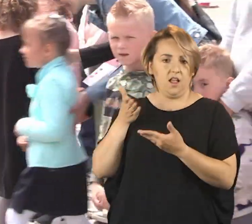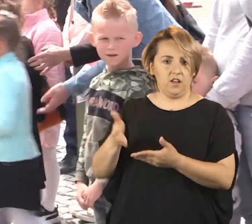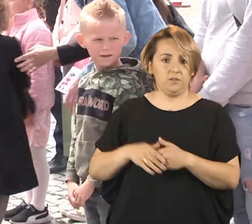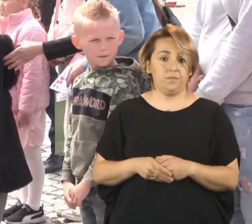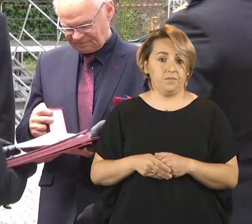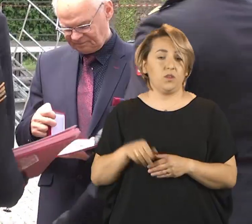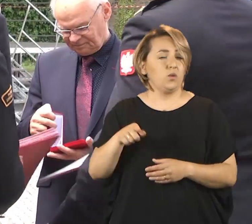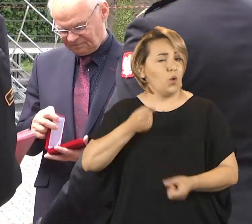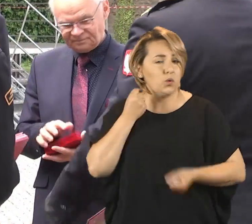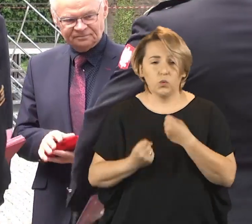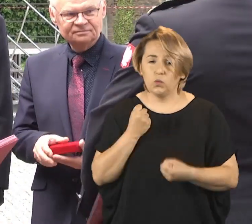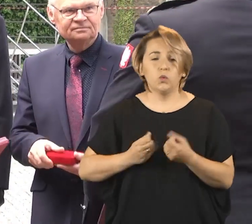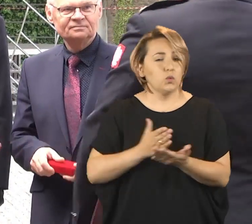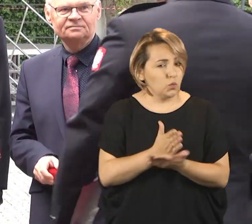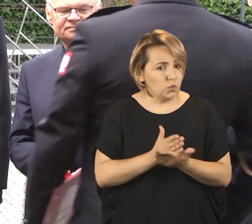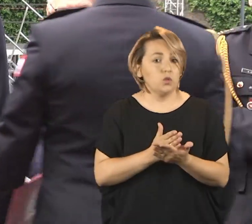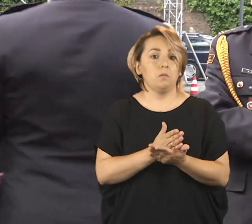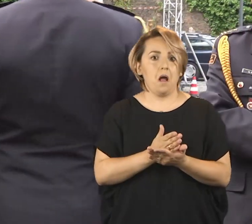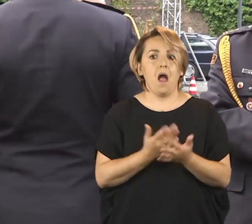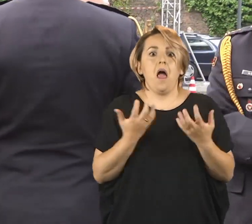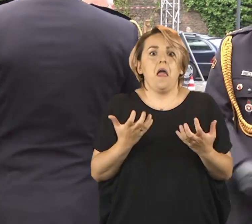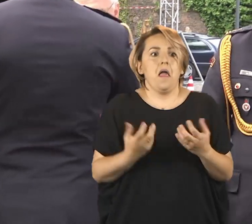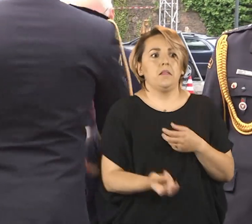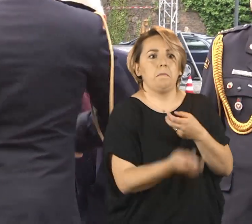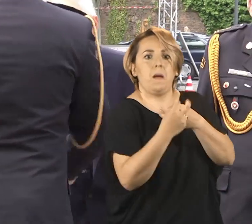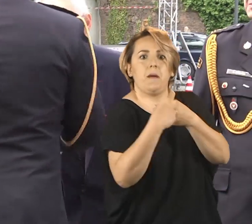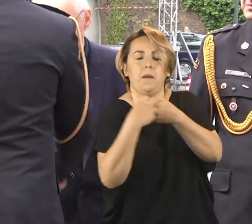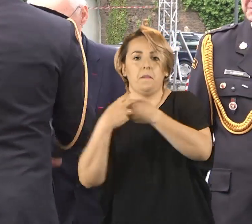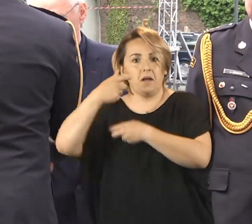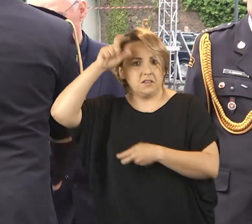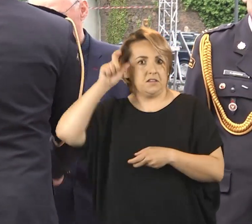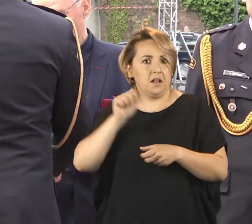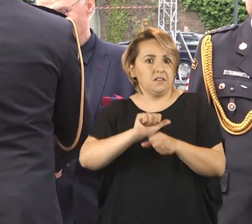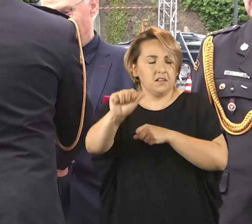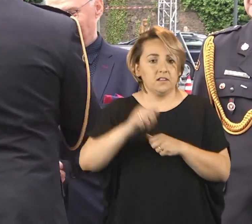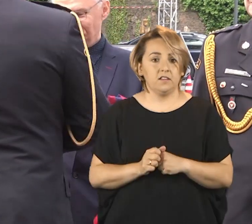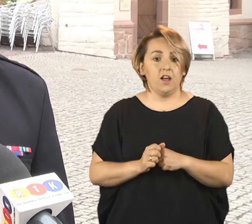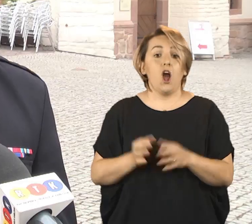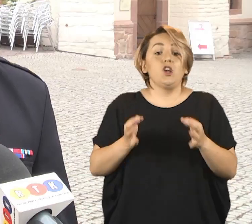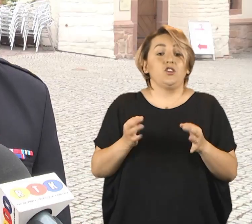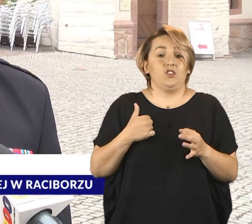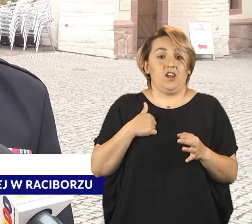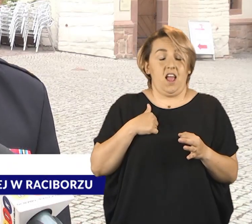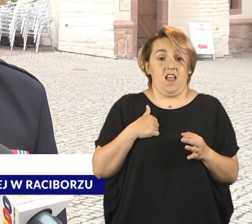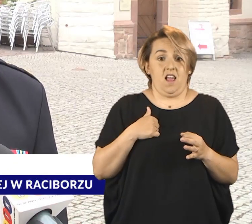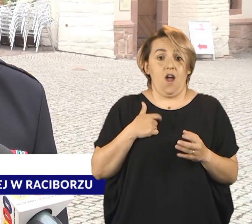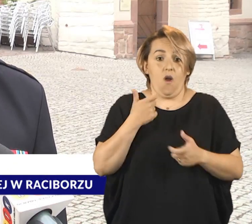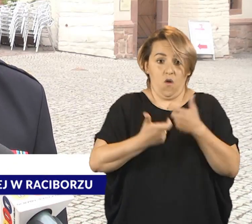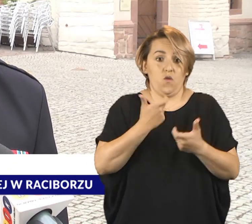udogodnień również dla strażaków. I choć to trudna służba, to chętnych do wstąpienia w szeregi Straży Pożarnej nie brakuje. Aktualnie